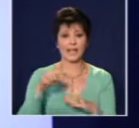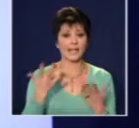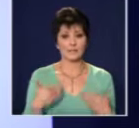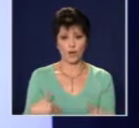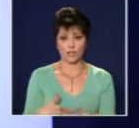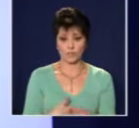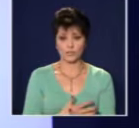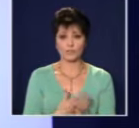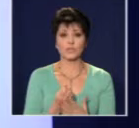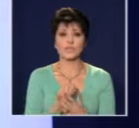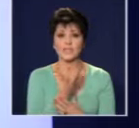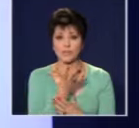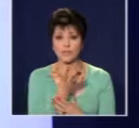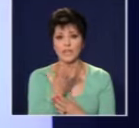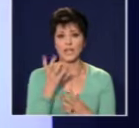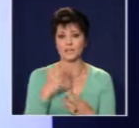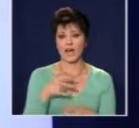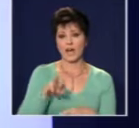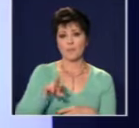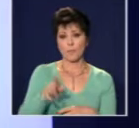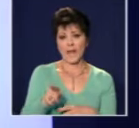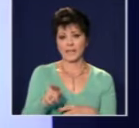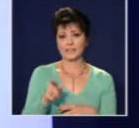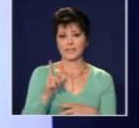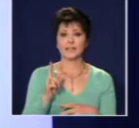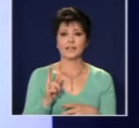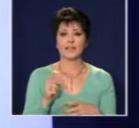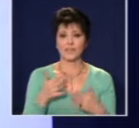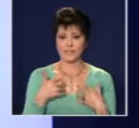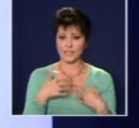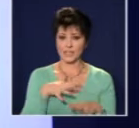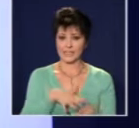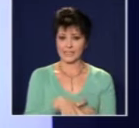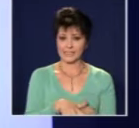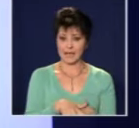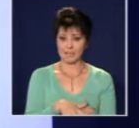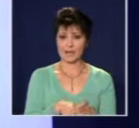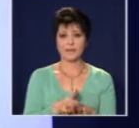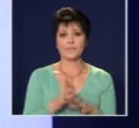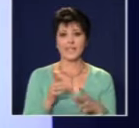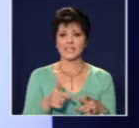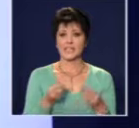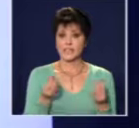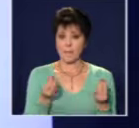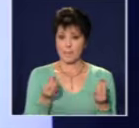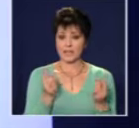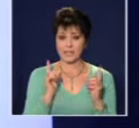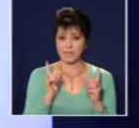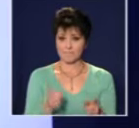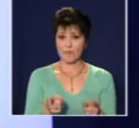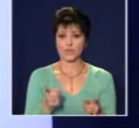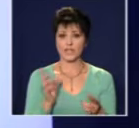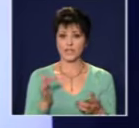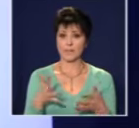реформа в здравната система с 1 милиард и 900 милиона може да се постигне това, за което ние си мечтаем това, за което